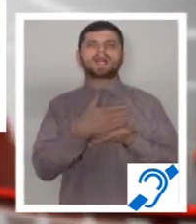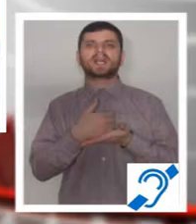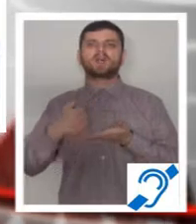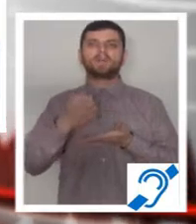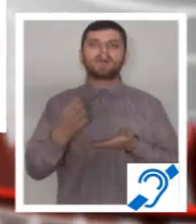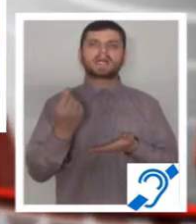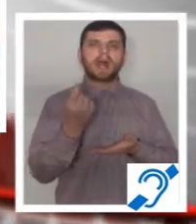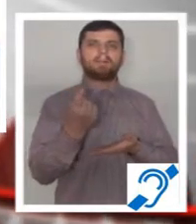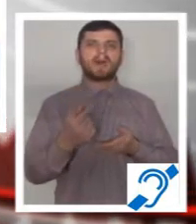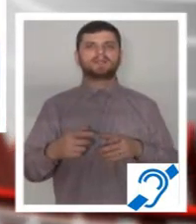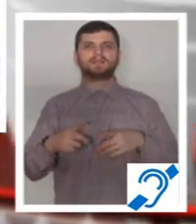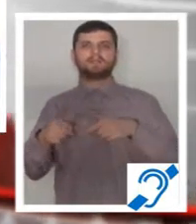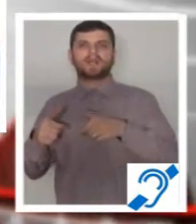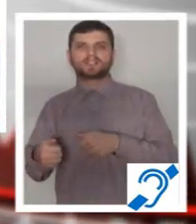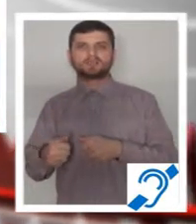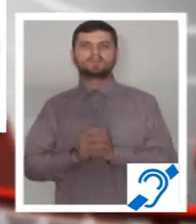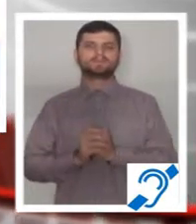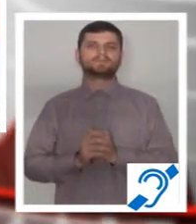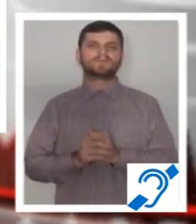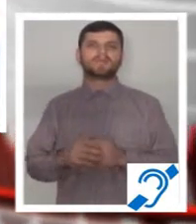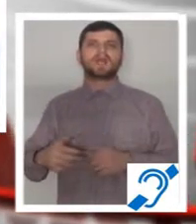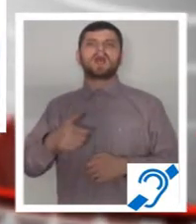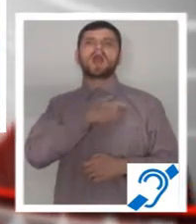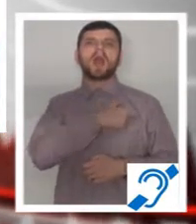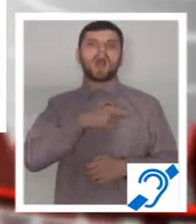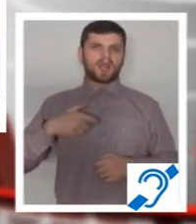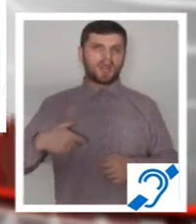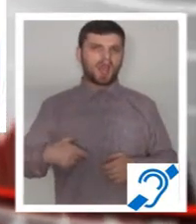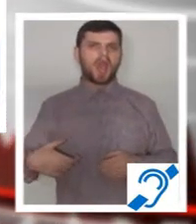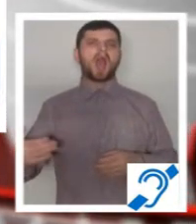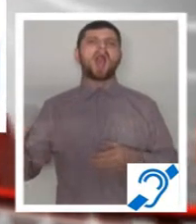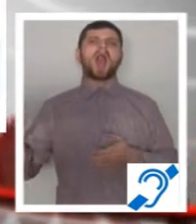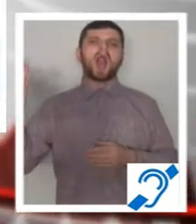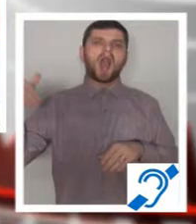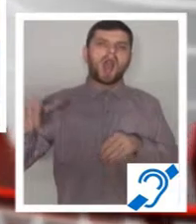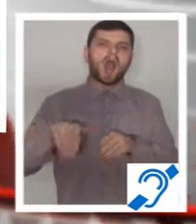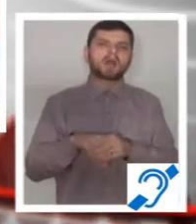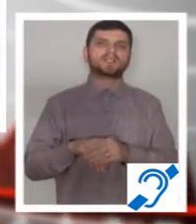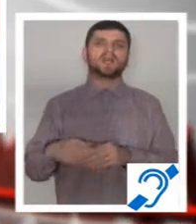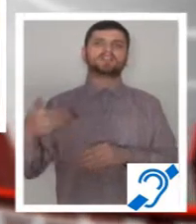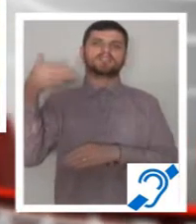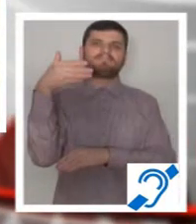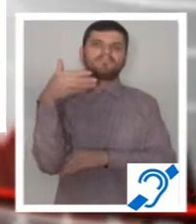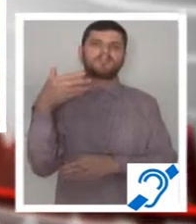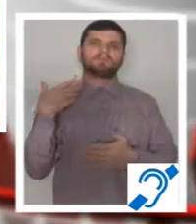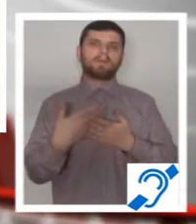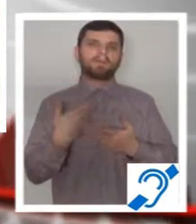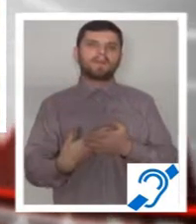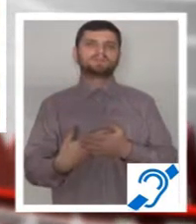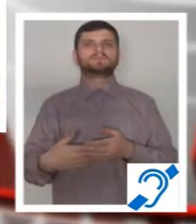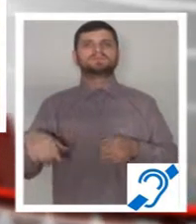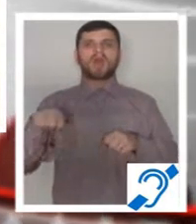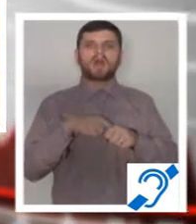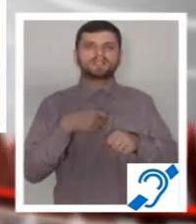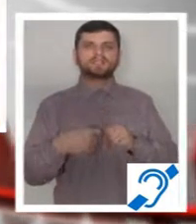un avocat, spun juriștii. Miza e mare pentru că municipalitatea trebuie să recupereze o importantă sumă de bani. Consiliul local Curtea de